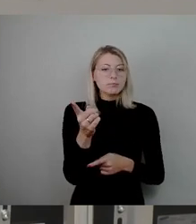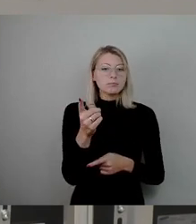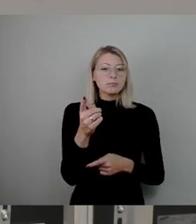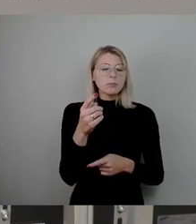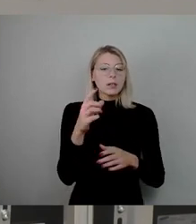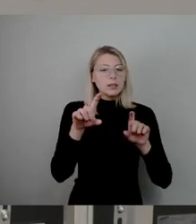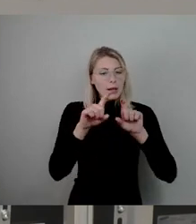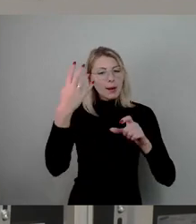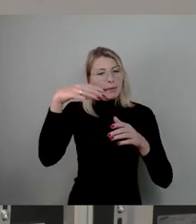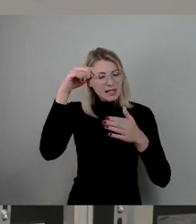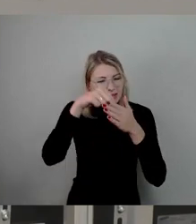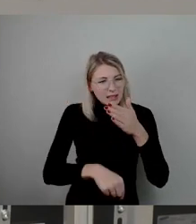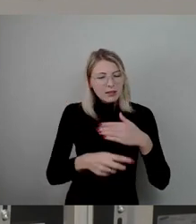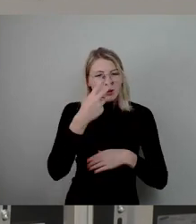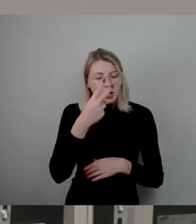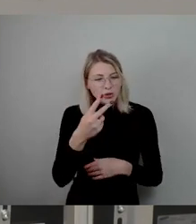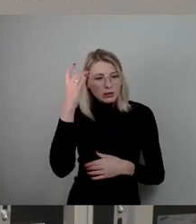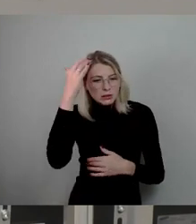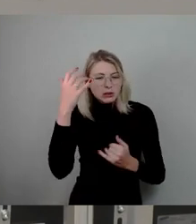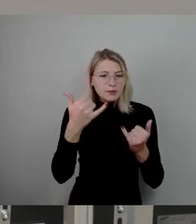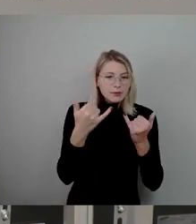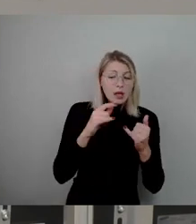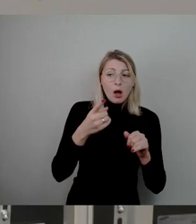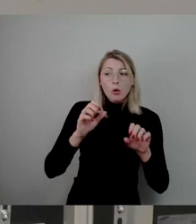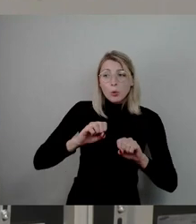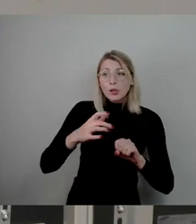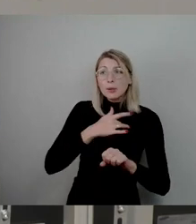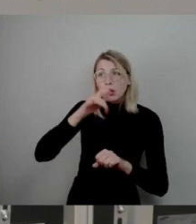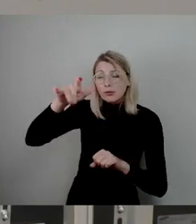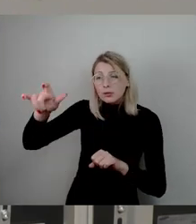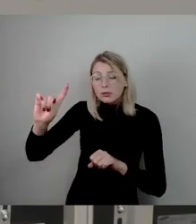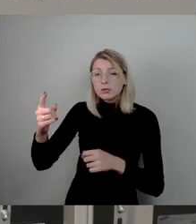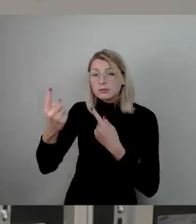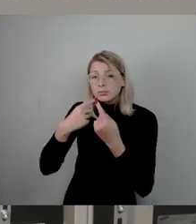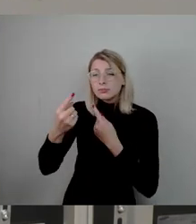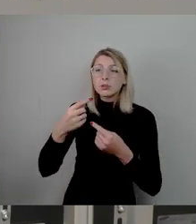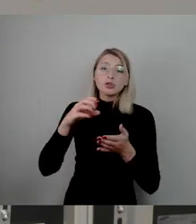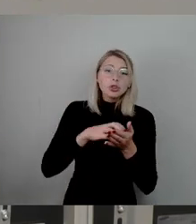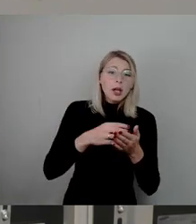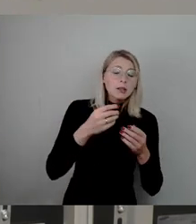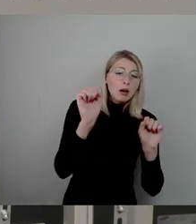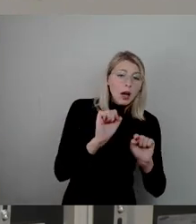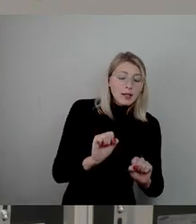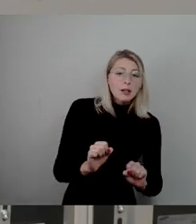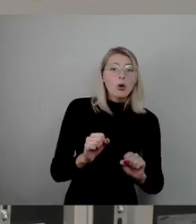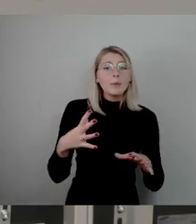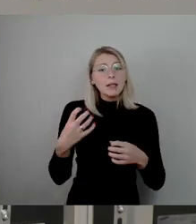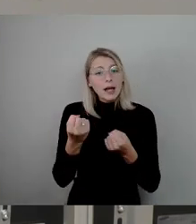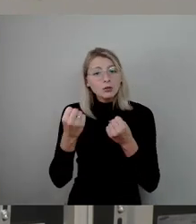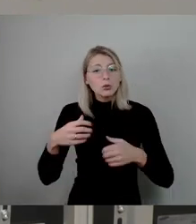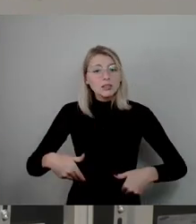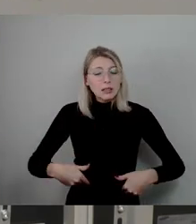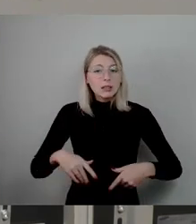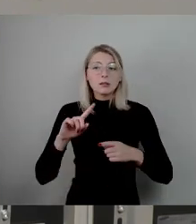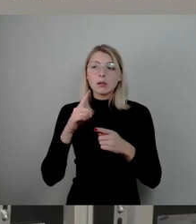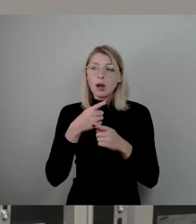Thema auch zusammen mit möglichen Betroffenen auch an, mit Stadtreinigung, mit Rettungsdiensten, eben auch mit zum